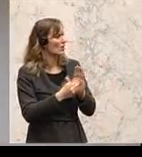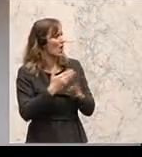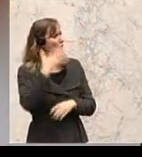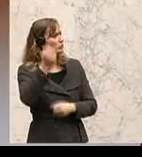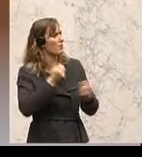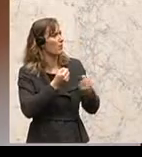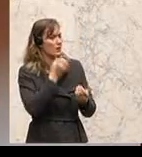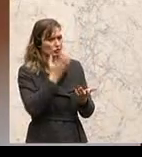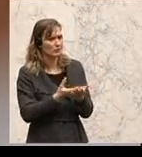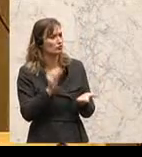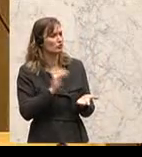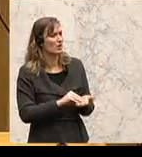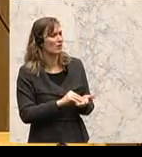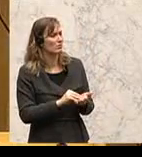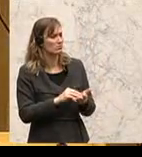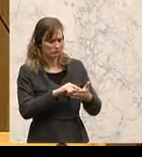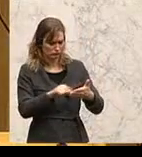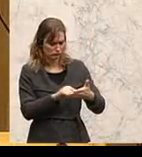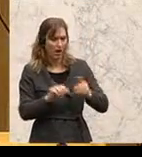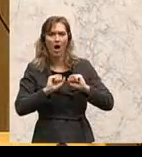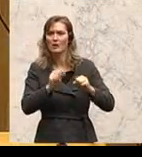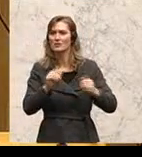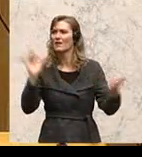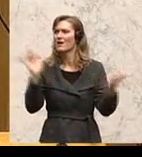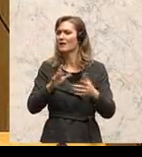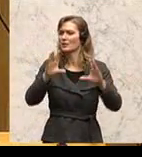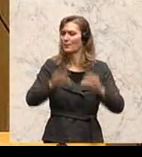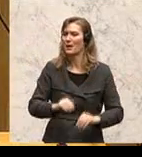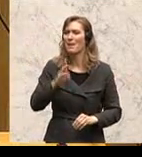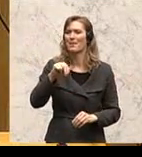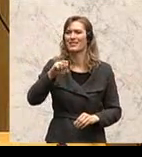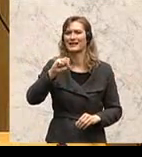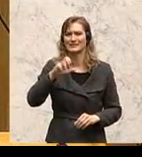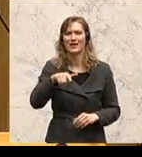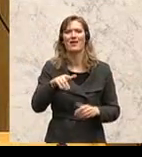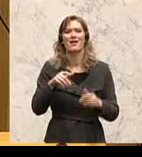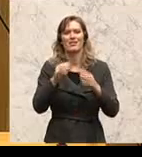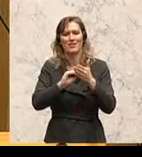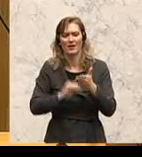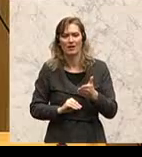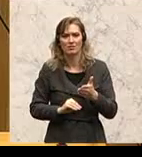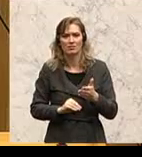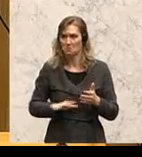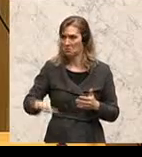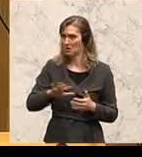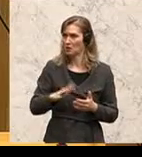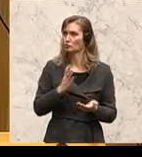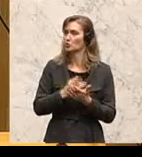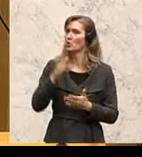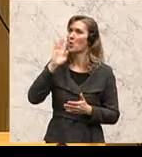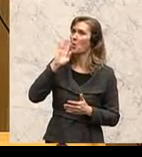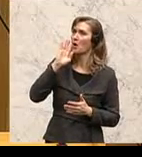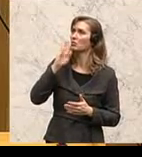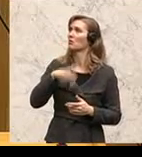intervenierende Aktivitäten zu den Penestekräten? Der Bereich Penestekräte ist überhaupt von der politischen Bildfläche